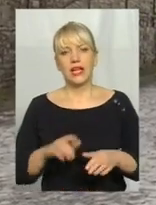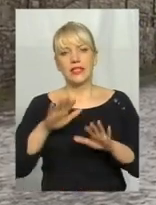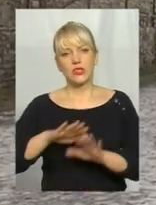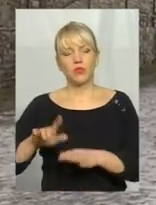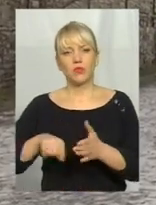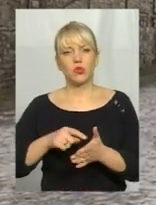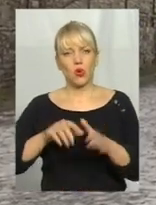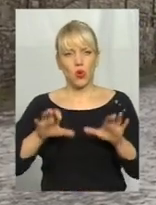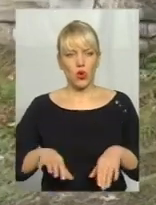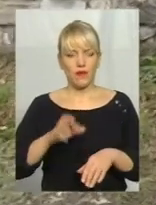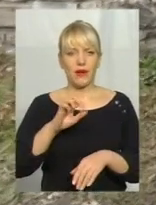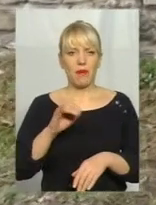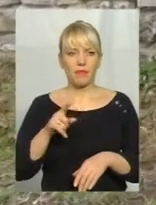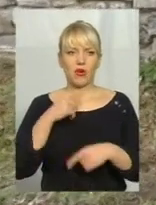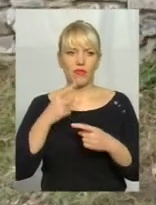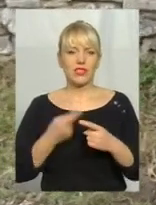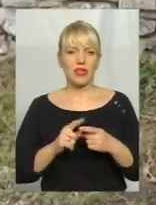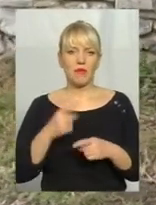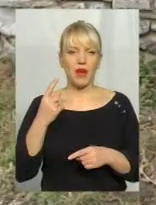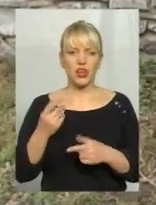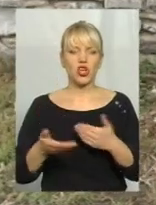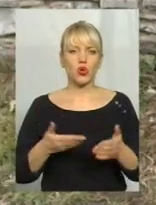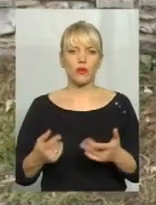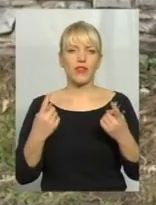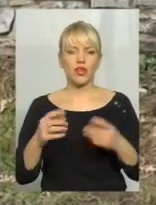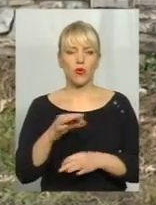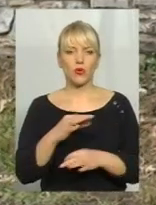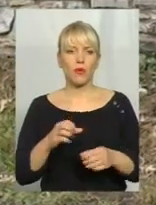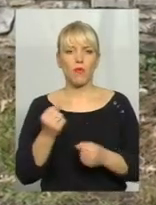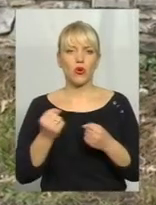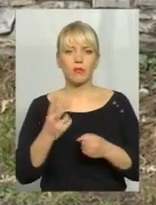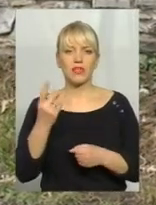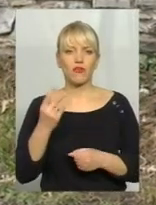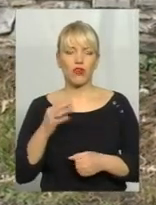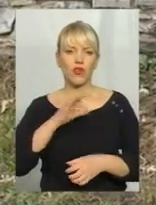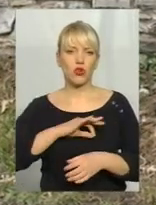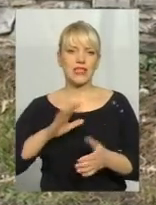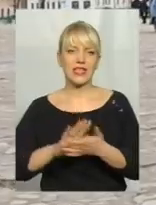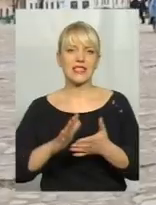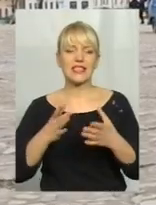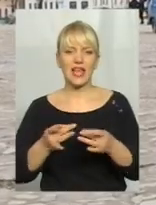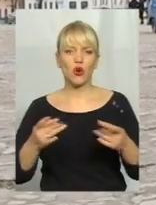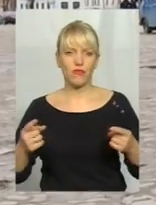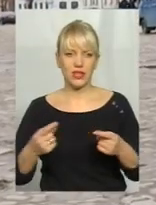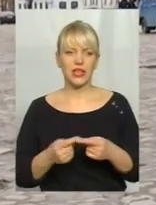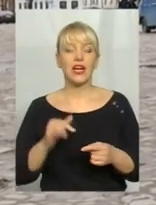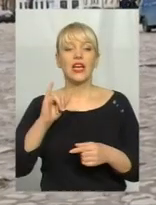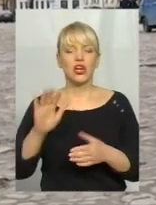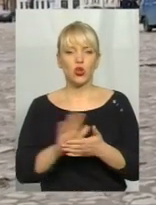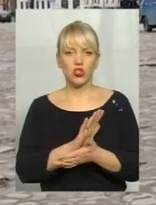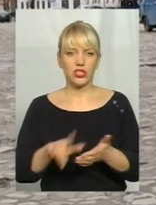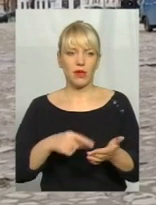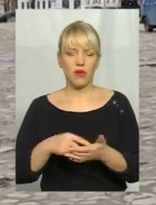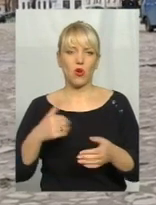голови Кам'янця Сергій Бабій каже, це лише перший крок великого проєкту боротьби за вторинне використання сировини і очищення міста. Бо в міській раді планують купити